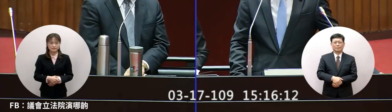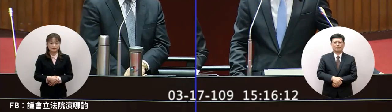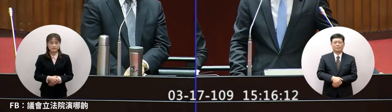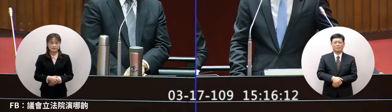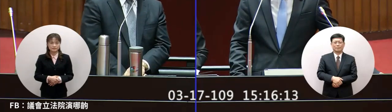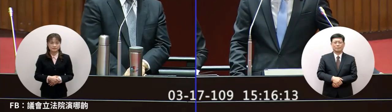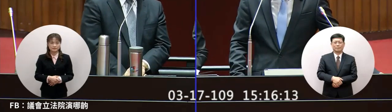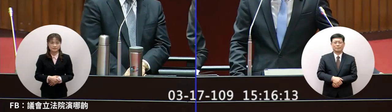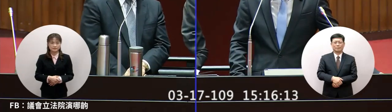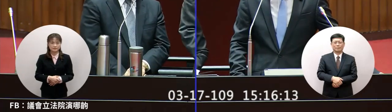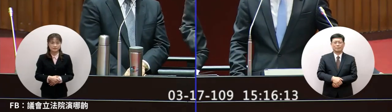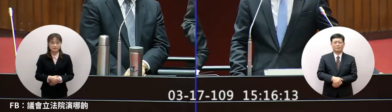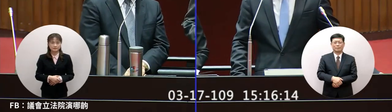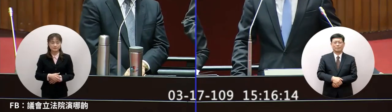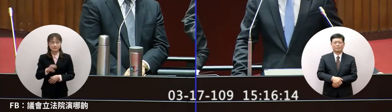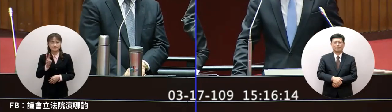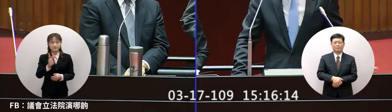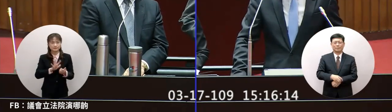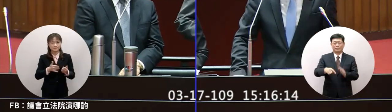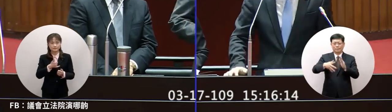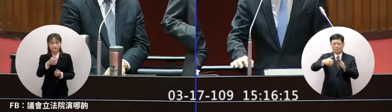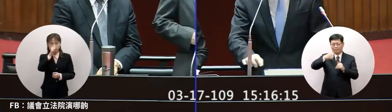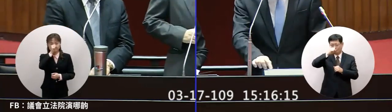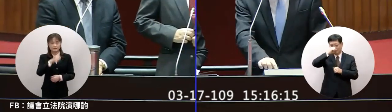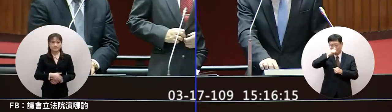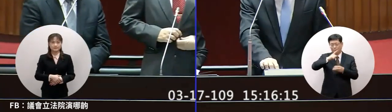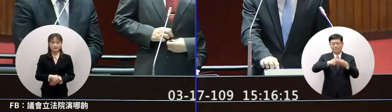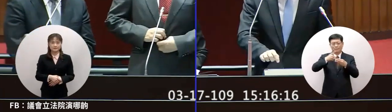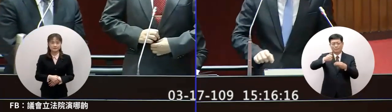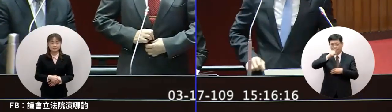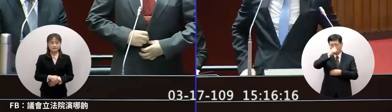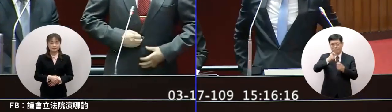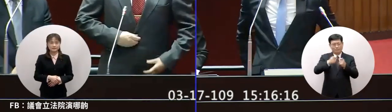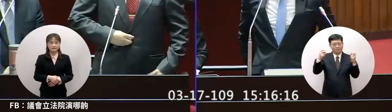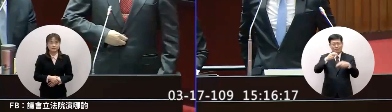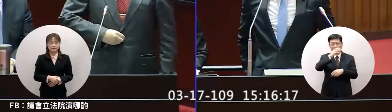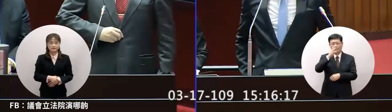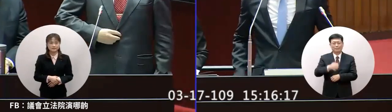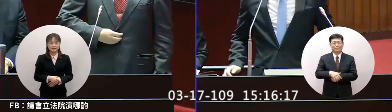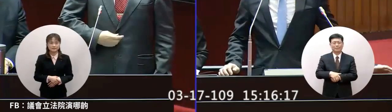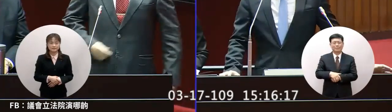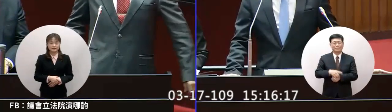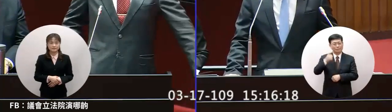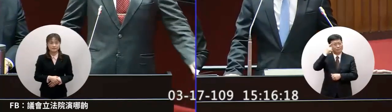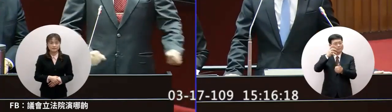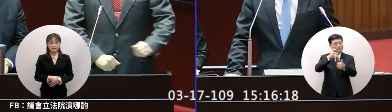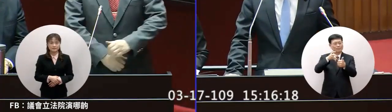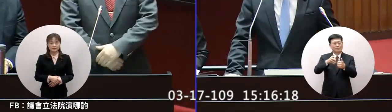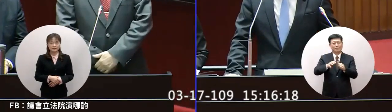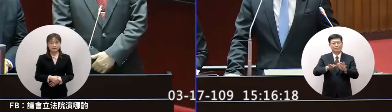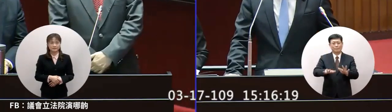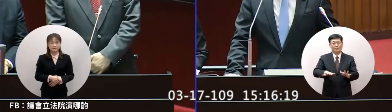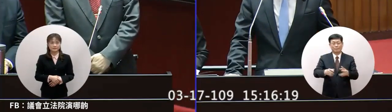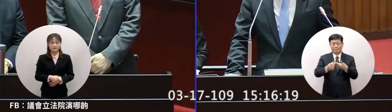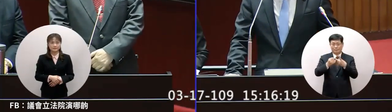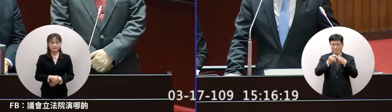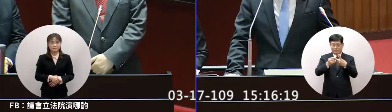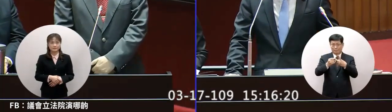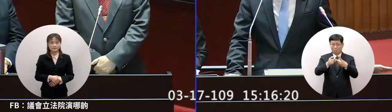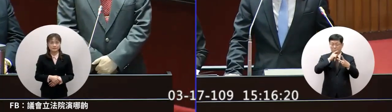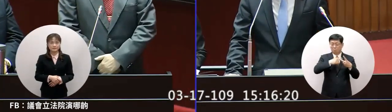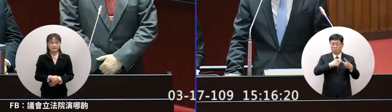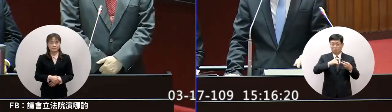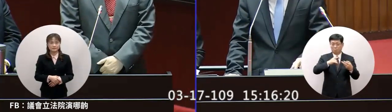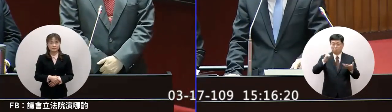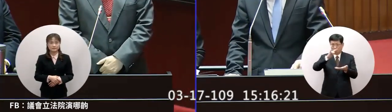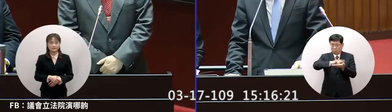兩位委員好院長好委好 好久不見了我想請問這一次第二波的武